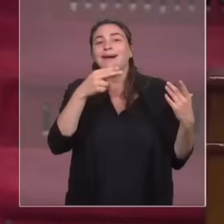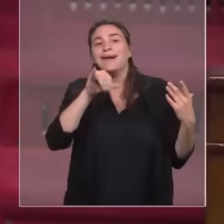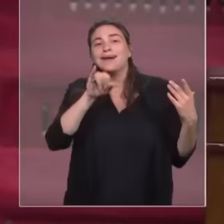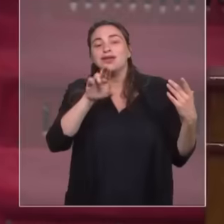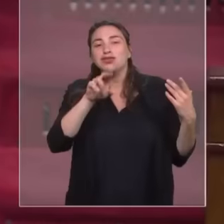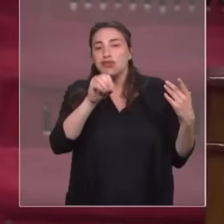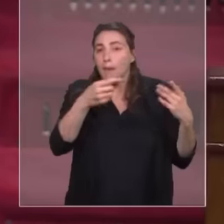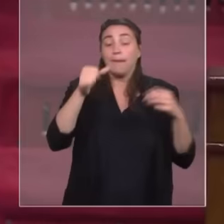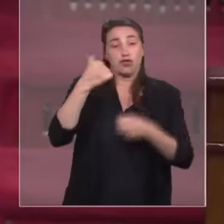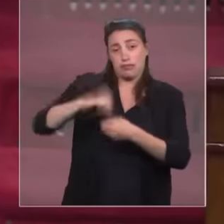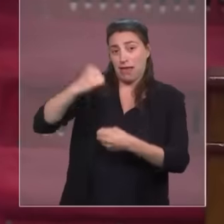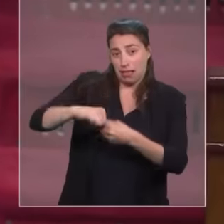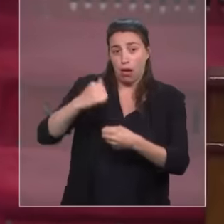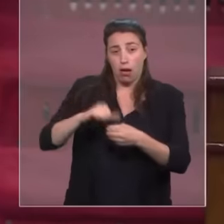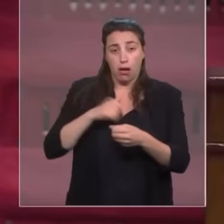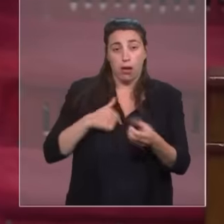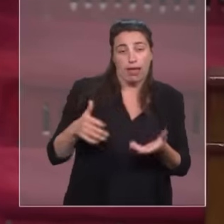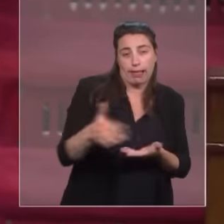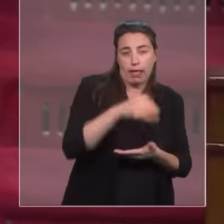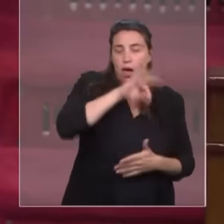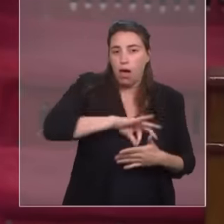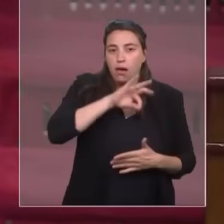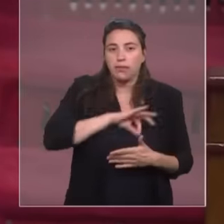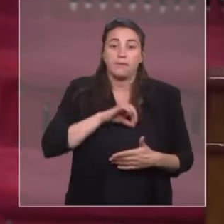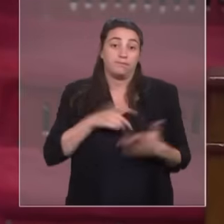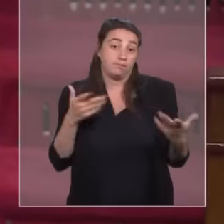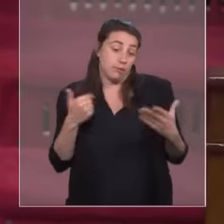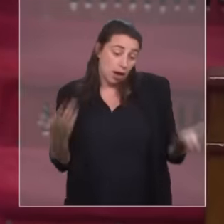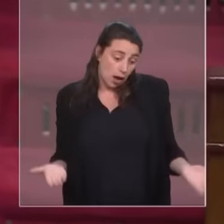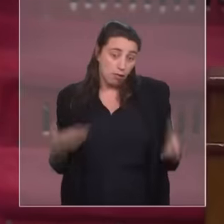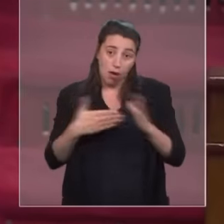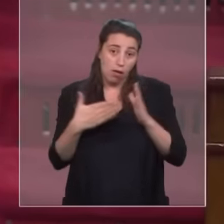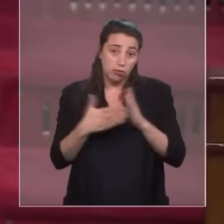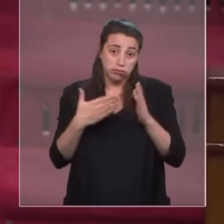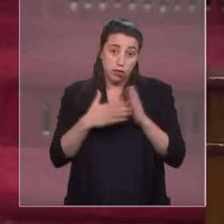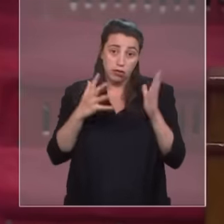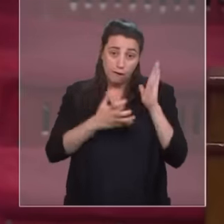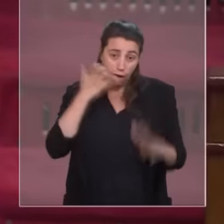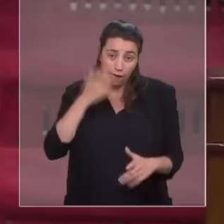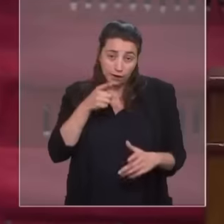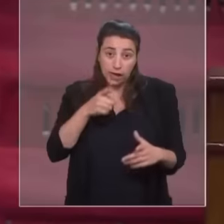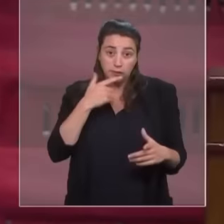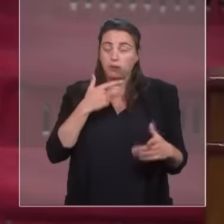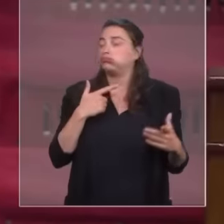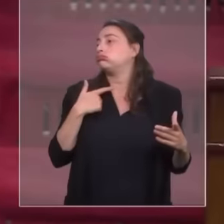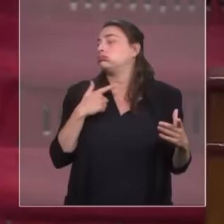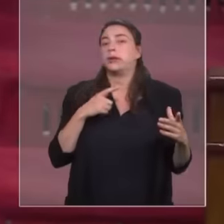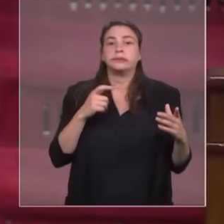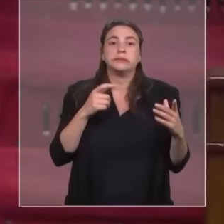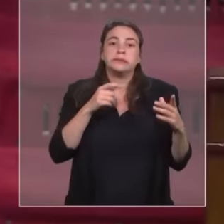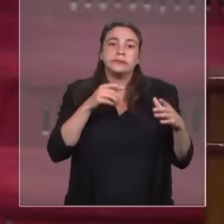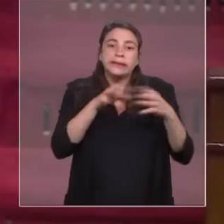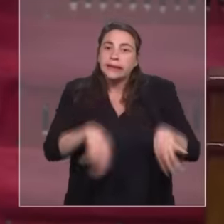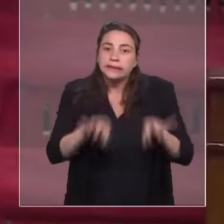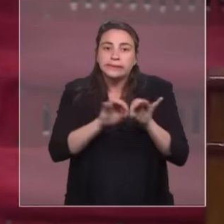est dénoncé dans nos Outre-mer, qui vive la persistance de cette mentalité dans des territoires exploités, uniquement pour leurs ressources